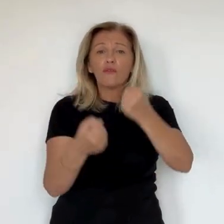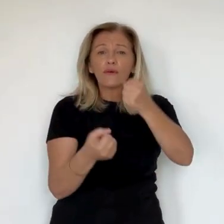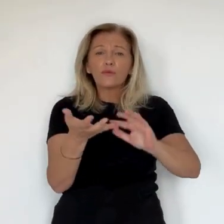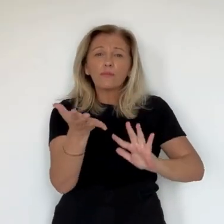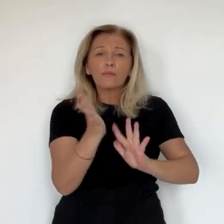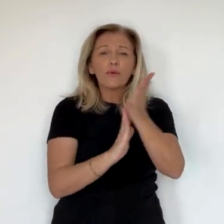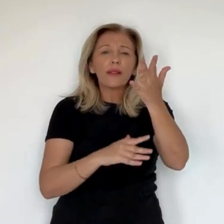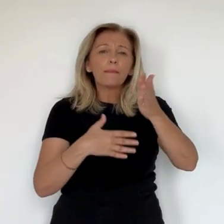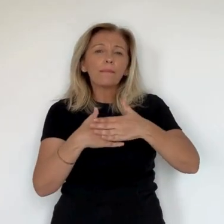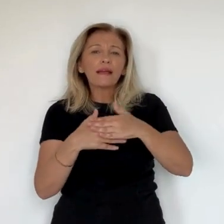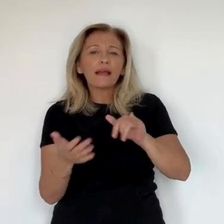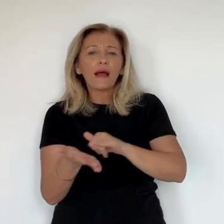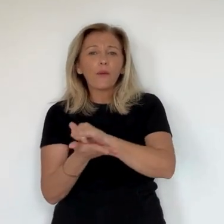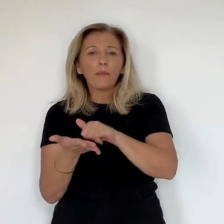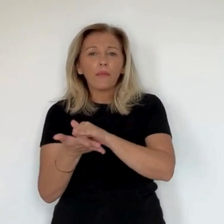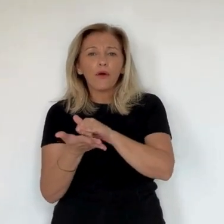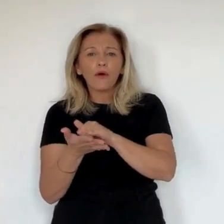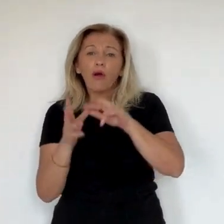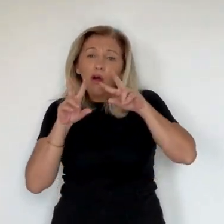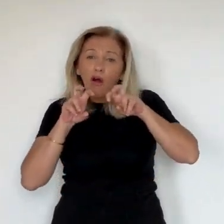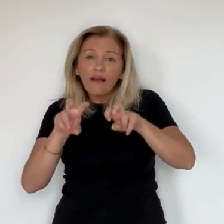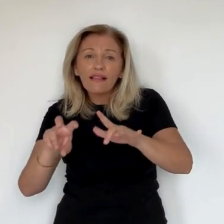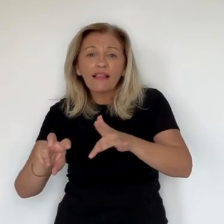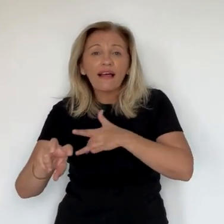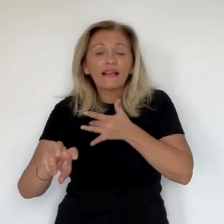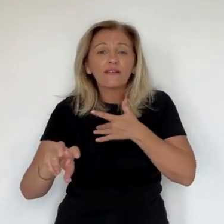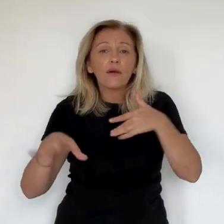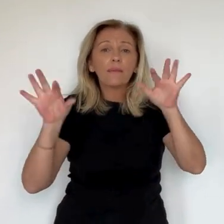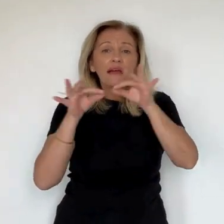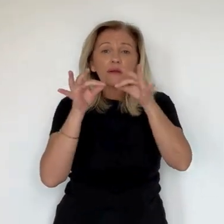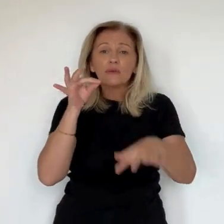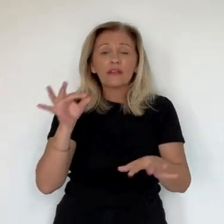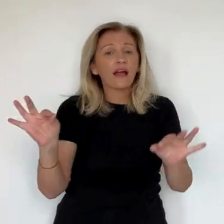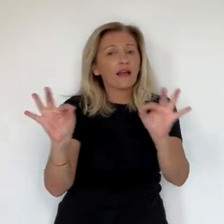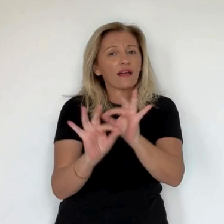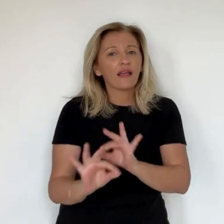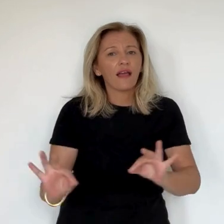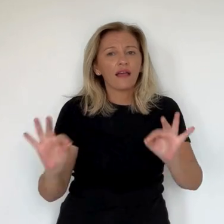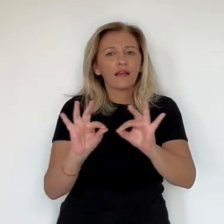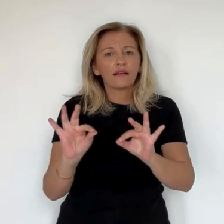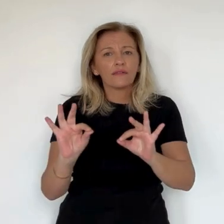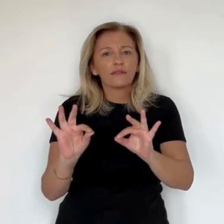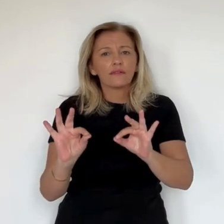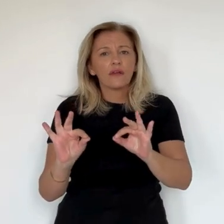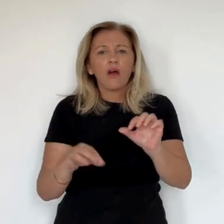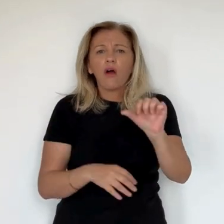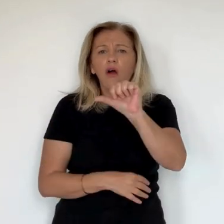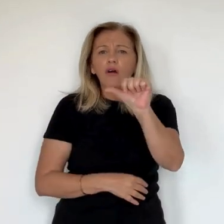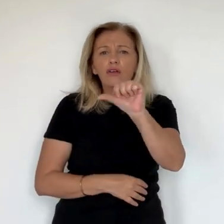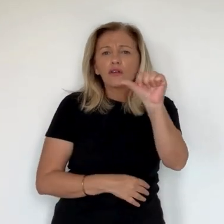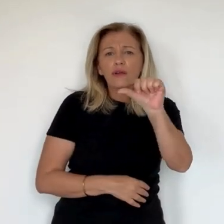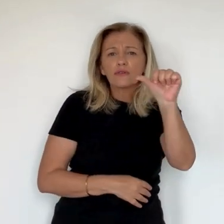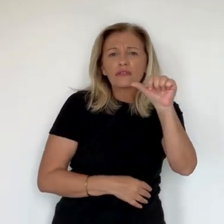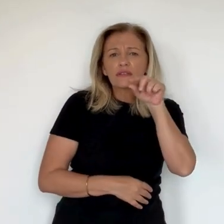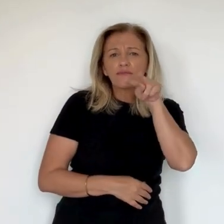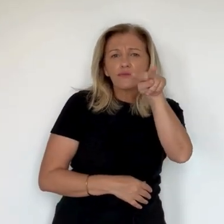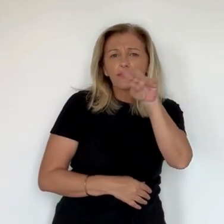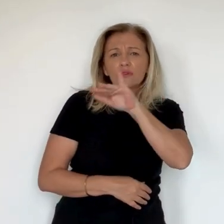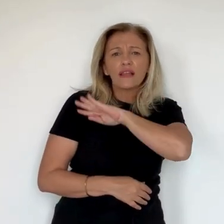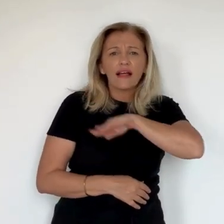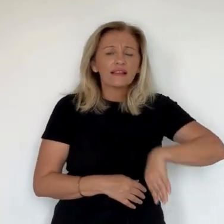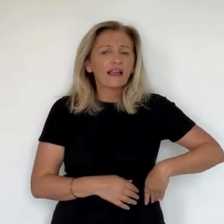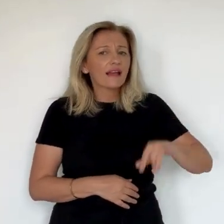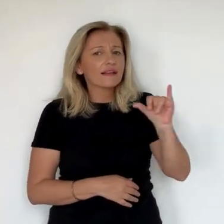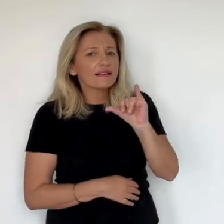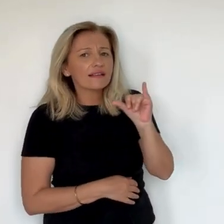proche du milieu de la nuit à Jaxio, convoité par le banditisme. Des voitures incendiées près de Campo Delor ont intéressé un temps les